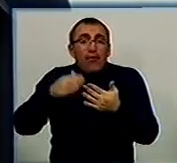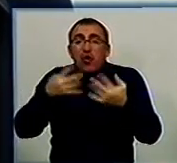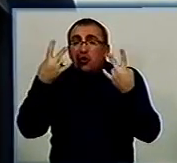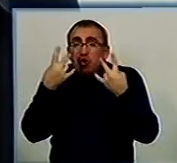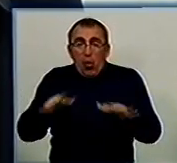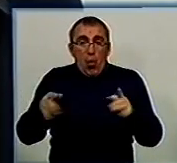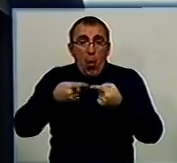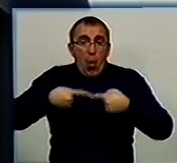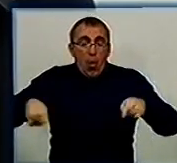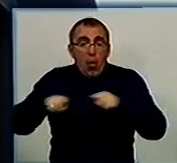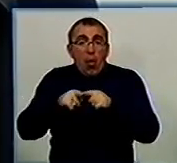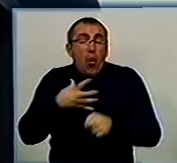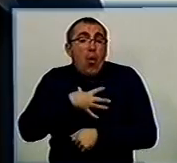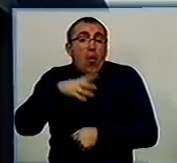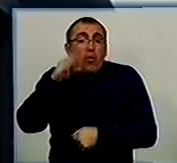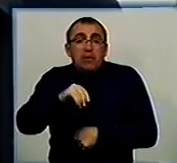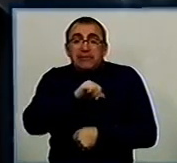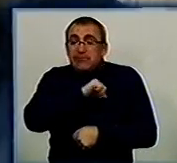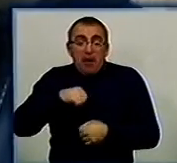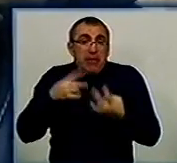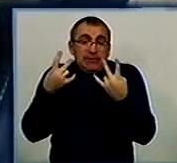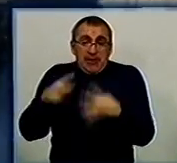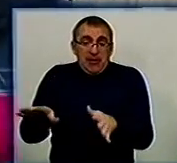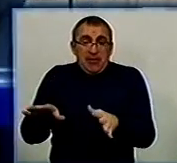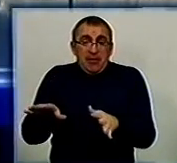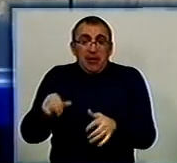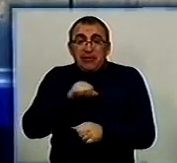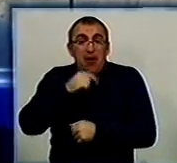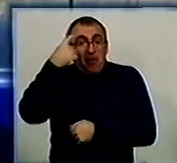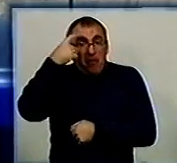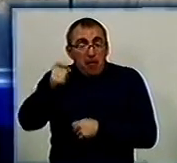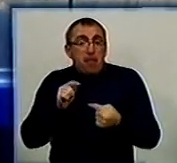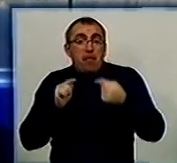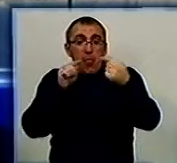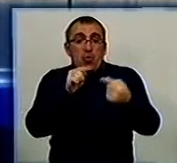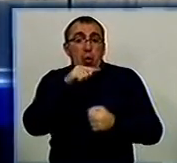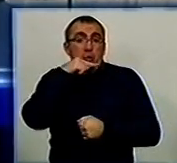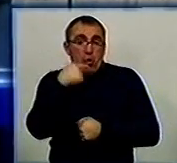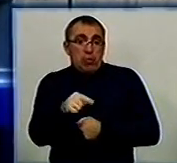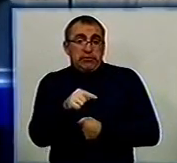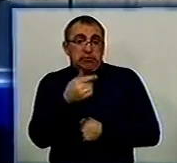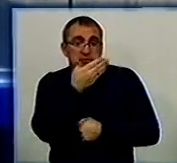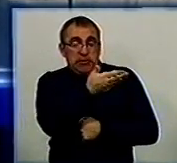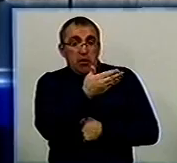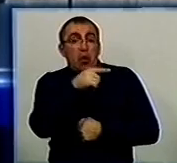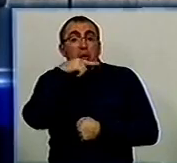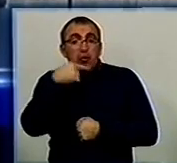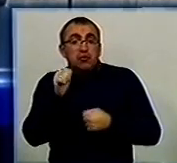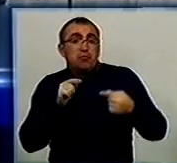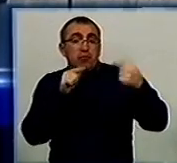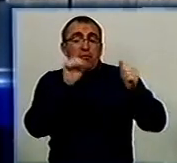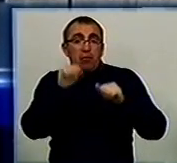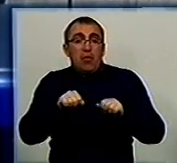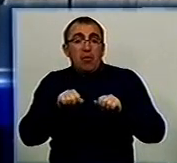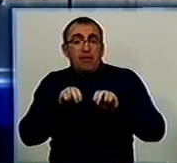орган, який отомрет сам за ненадобність. Головний меседж о тому, щоб противостоять Росії. Росії можна противостоять